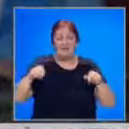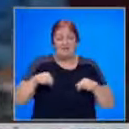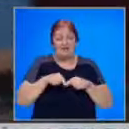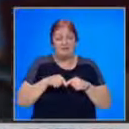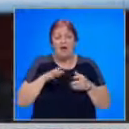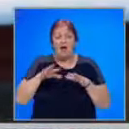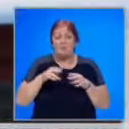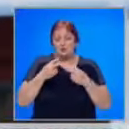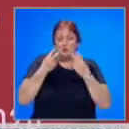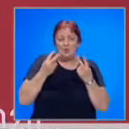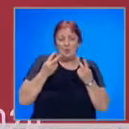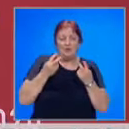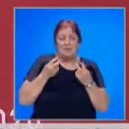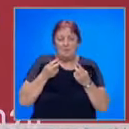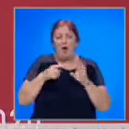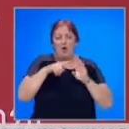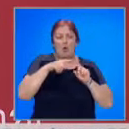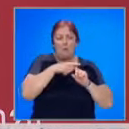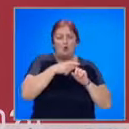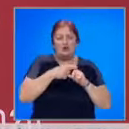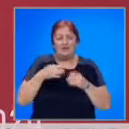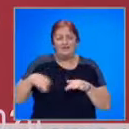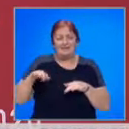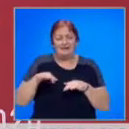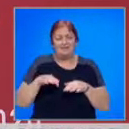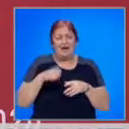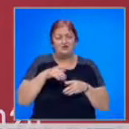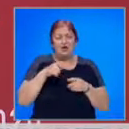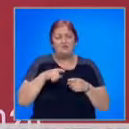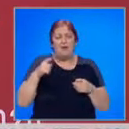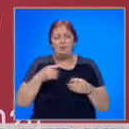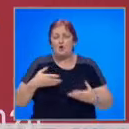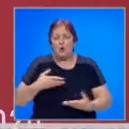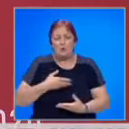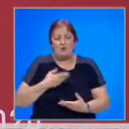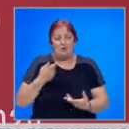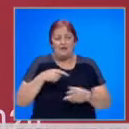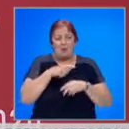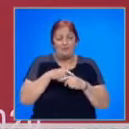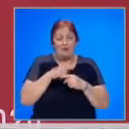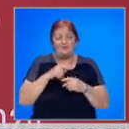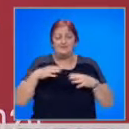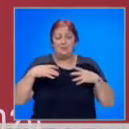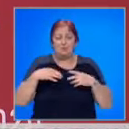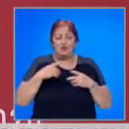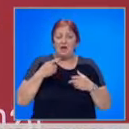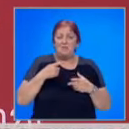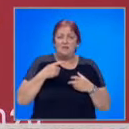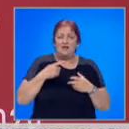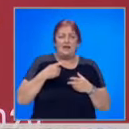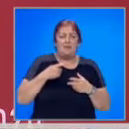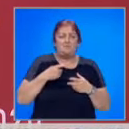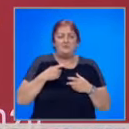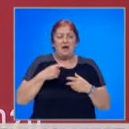И може би ще го погледнем така от положителната страна, че така е било необходимо някакво време, в което да си почина дали физически или